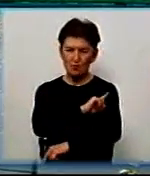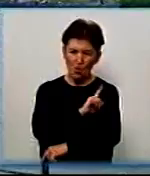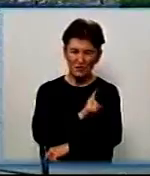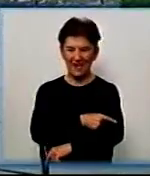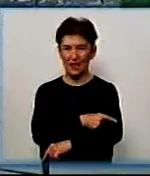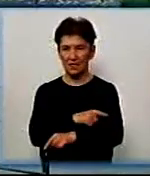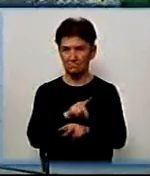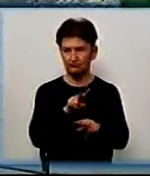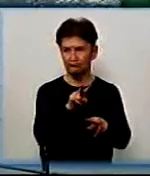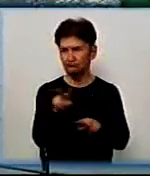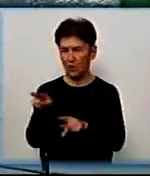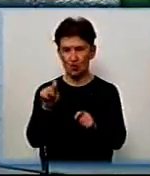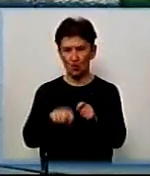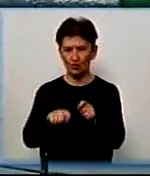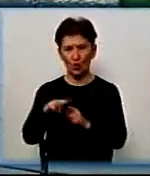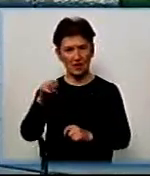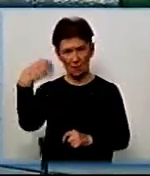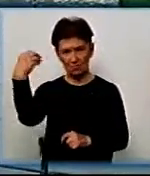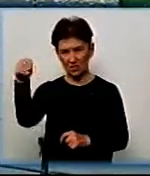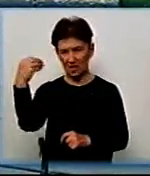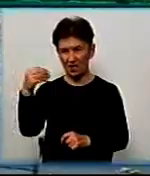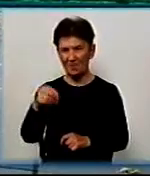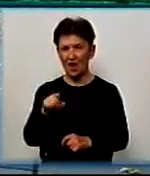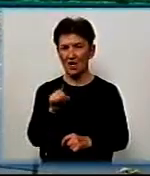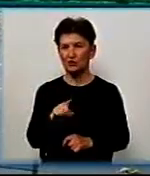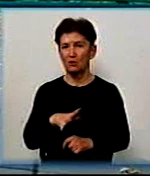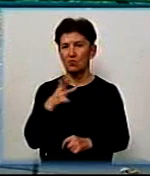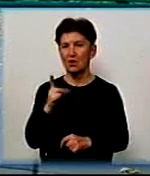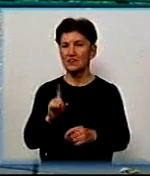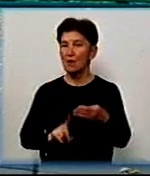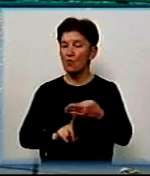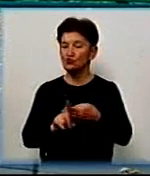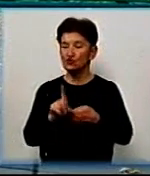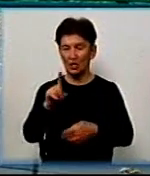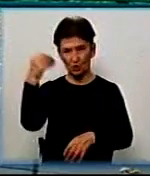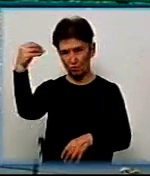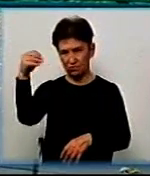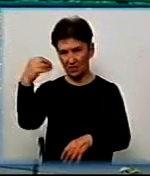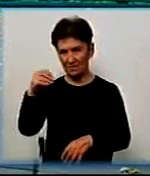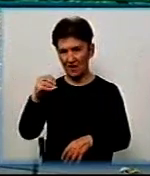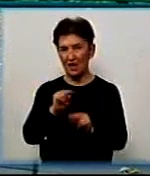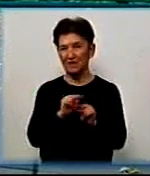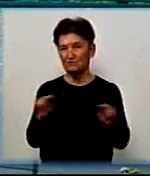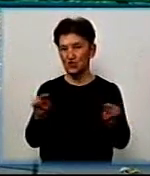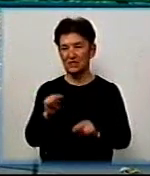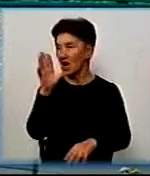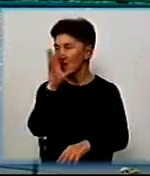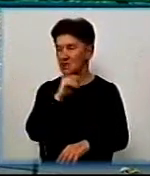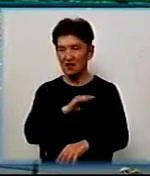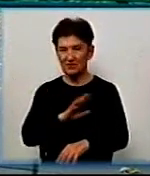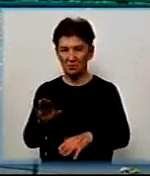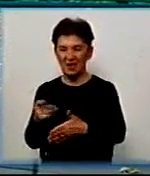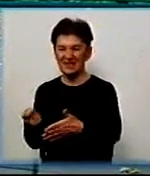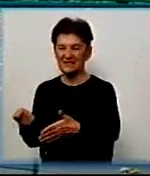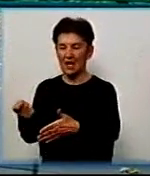дисципліною на перервах. Тут так сталося, що це було на початку перерви і вчитель не встиг закрити класну